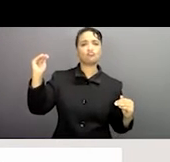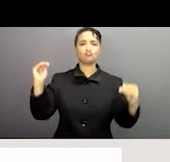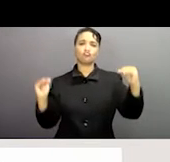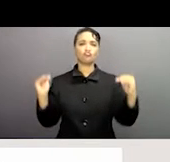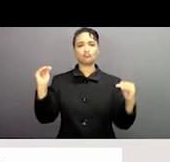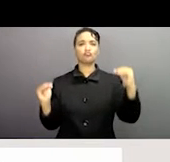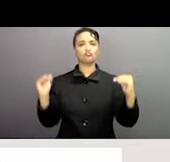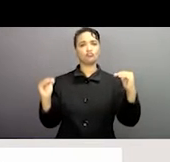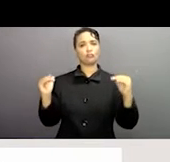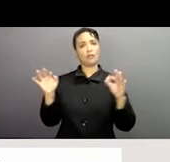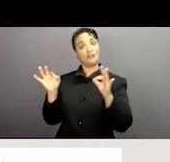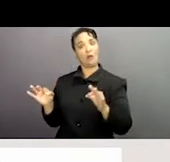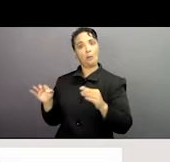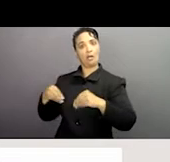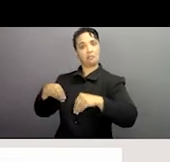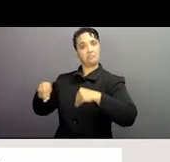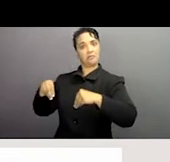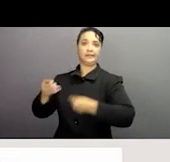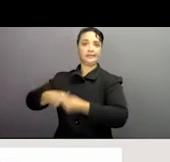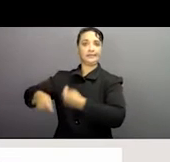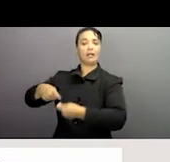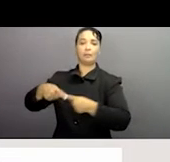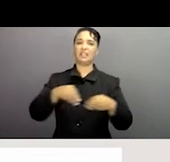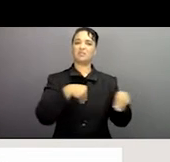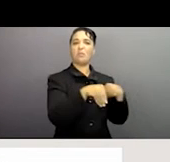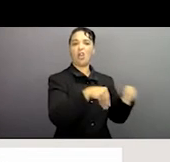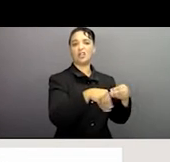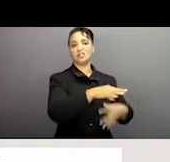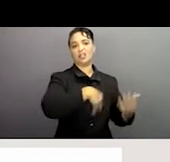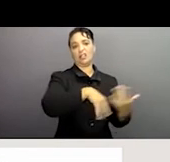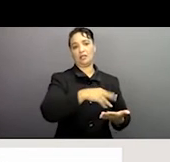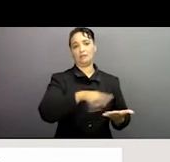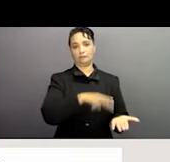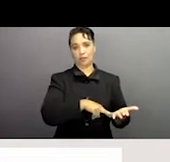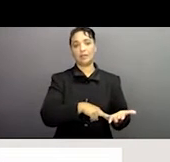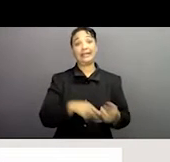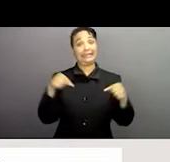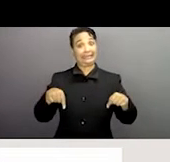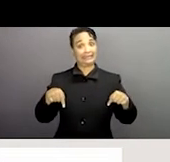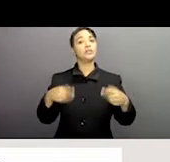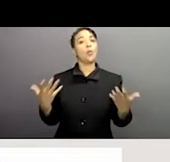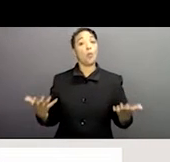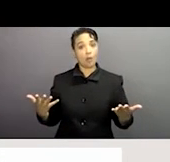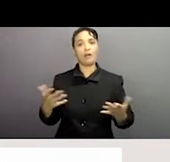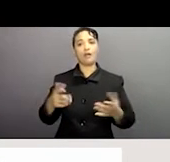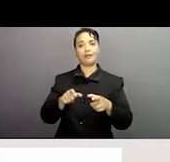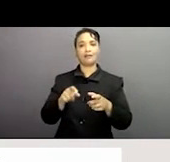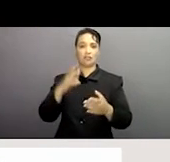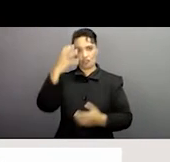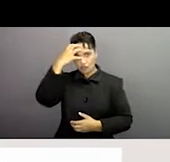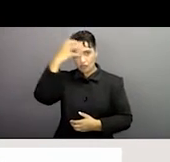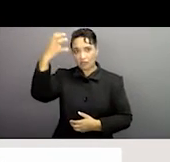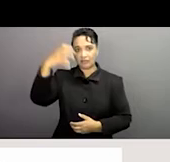de l'économie formelle vers une économie informelle. Et là aussi, bien sûr, ce qui représente à cause de la protection